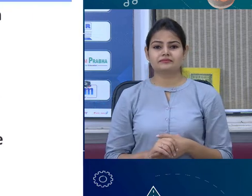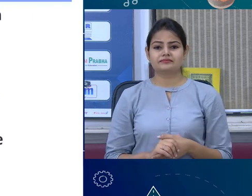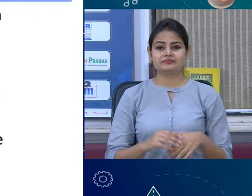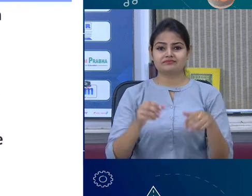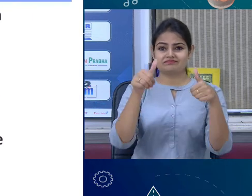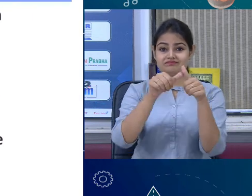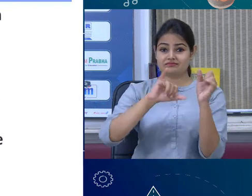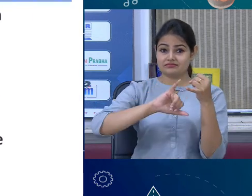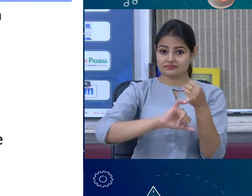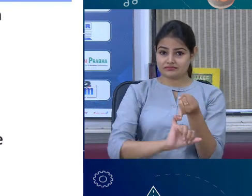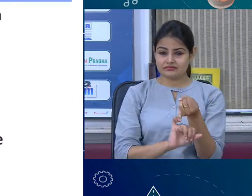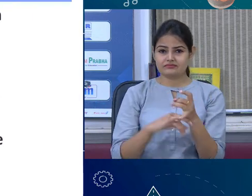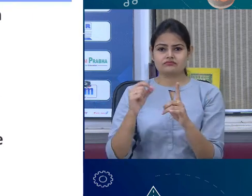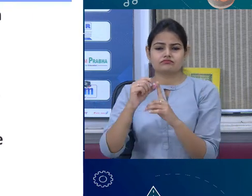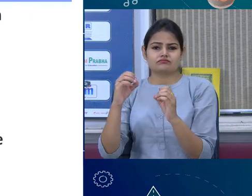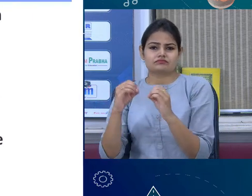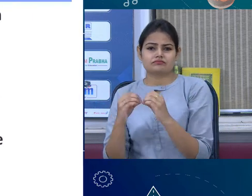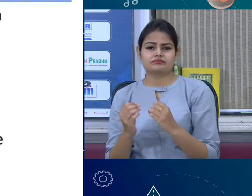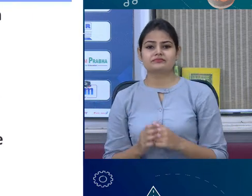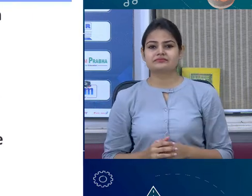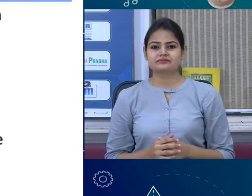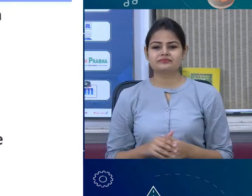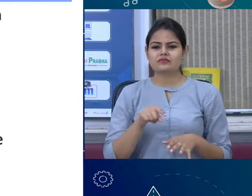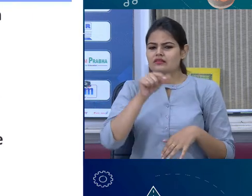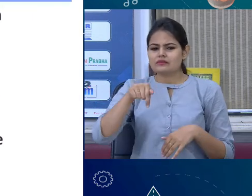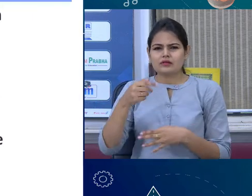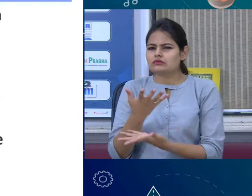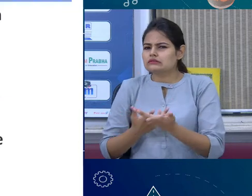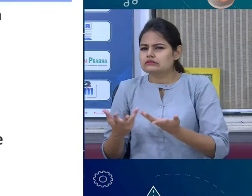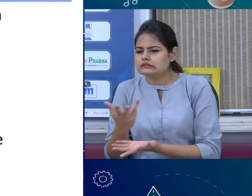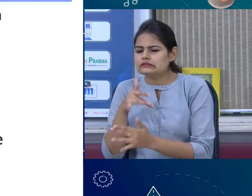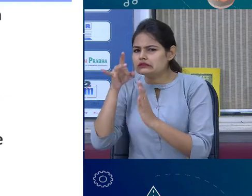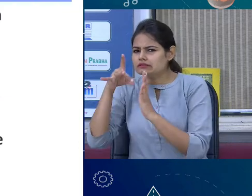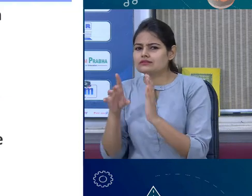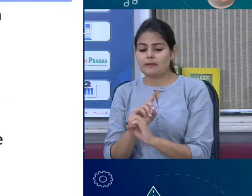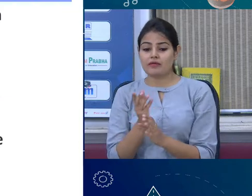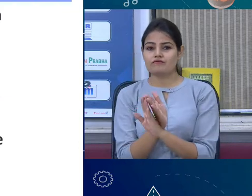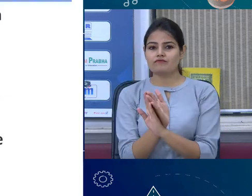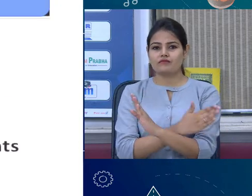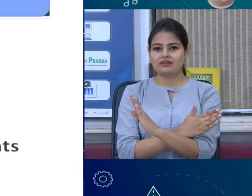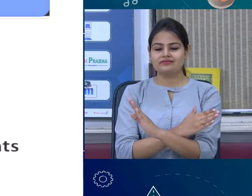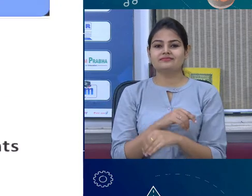metalloids to metalloids हम अभी cover नहीं कर रहे हम पहले जाने तो कि ये जो metals and non-metals होते क्या है